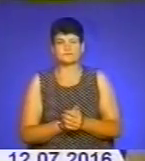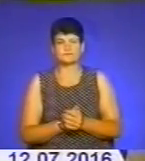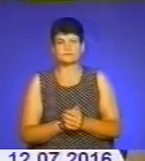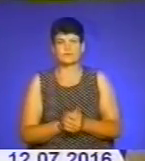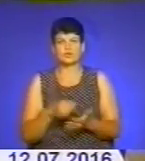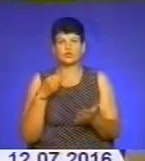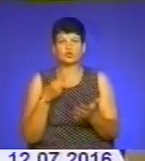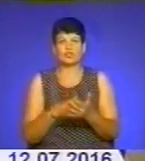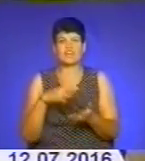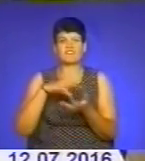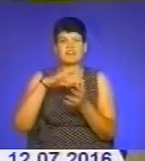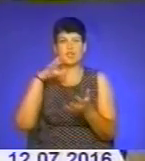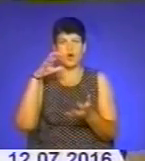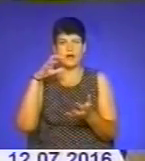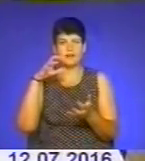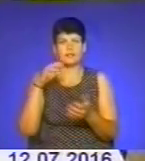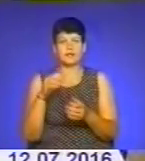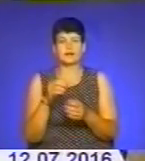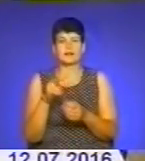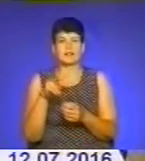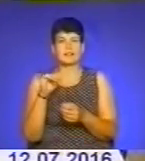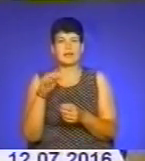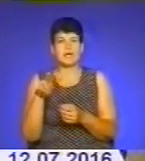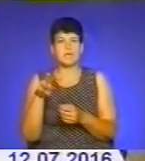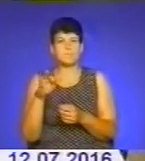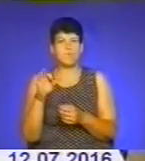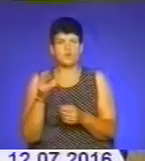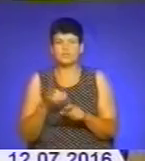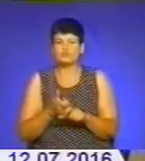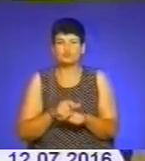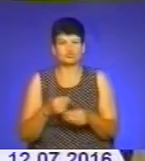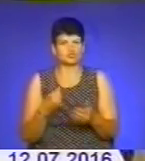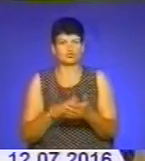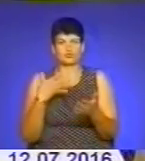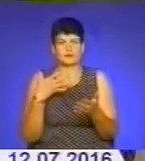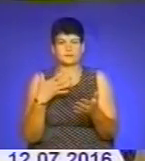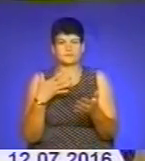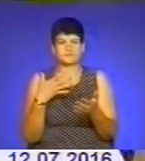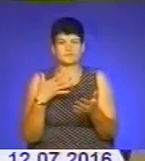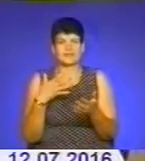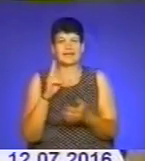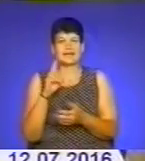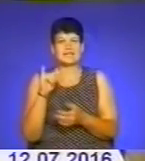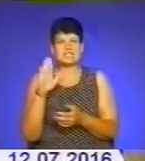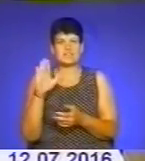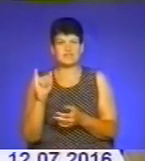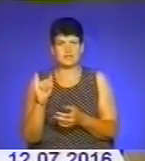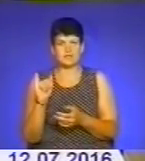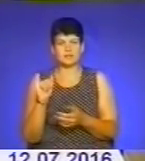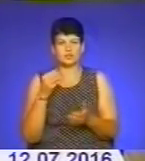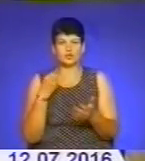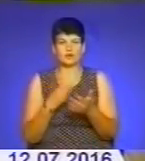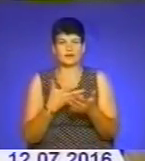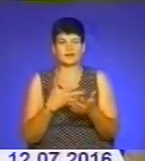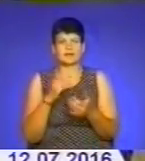Дорогі виноград, дорогі ці лимони зараз дуже дорогі, виноград трошки дорогий, ківі дорогий, а зараз цитрус дуже дорогий